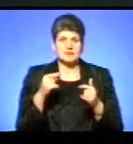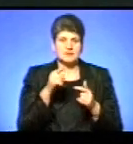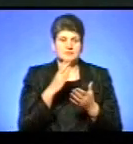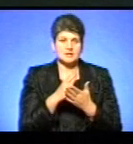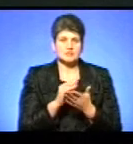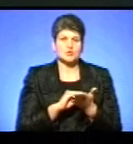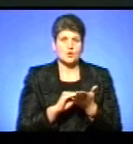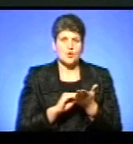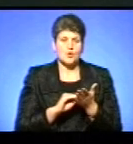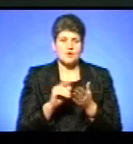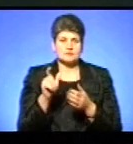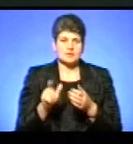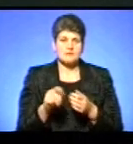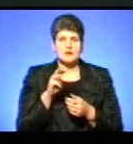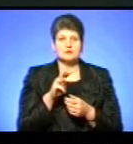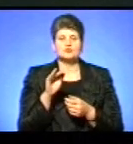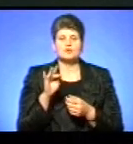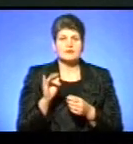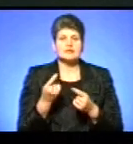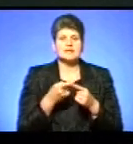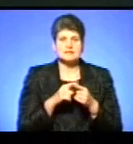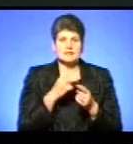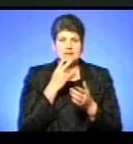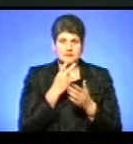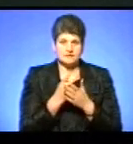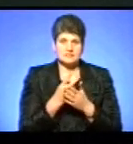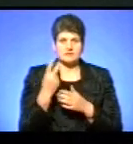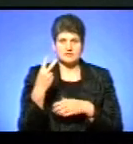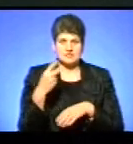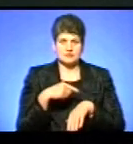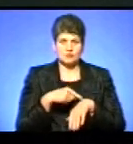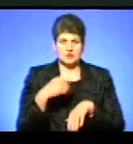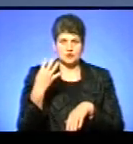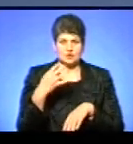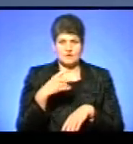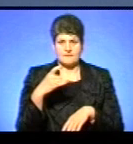кореспондентка Марта Журавель. Тож репортаж про це дивіться у випуску о 20.40.